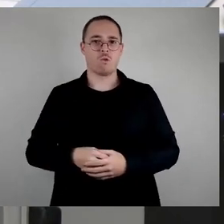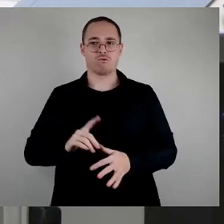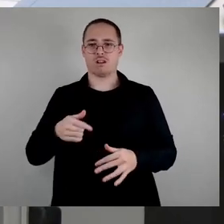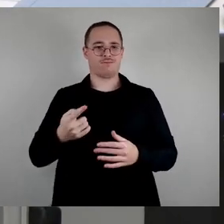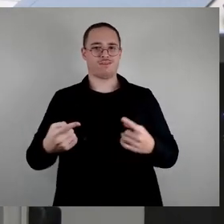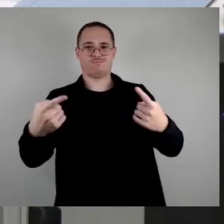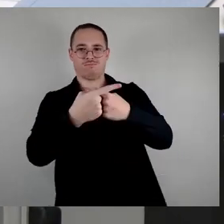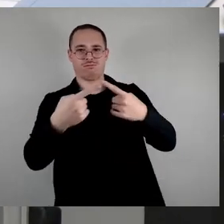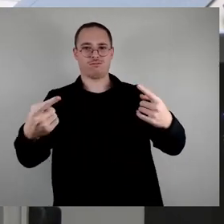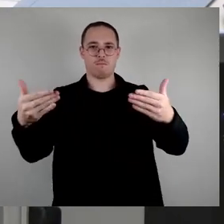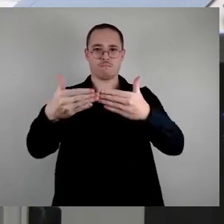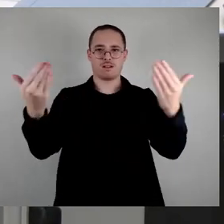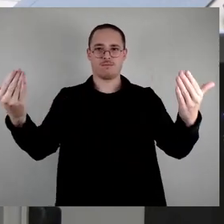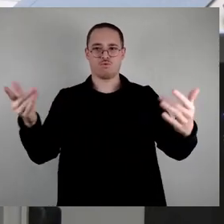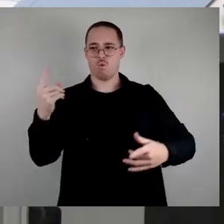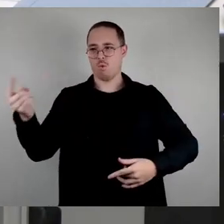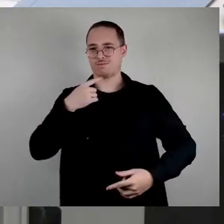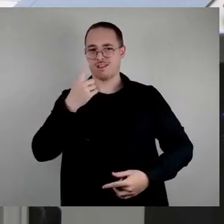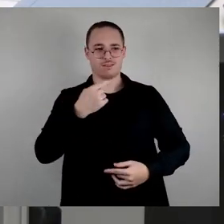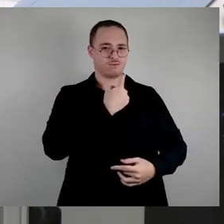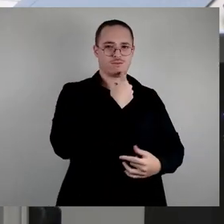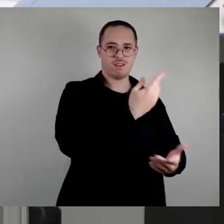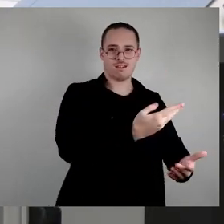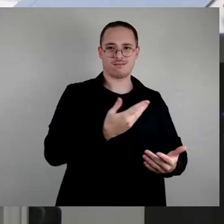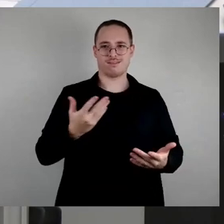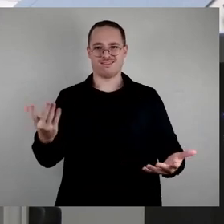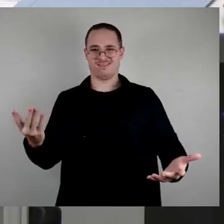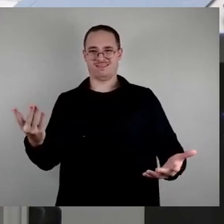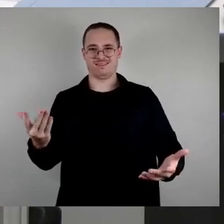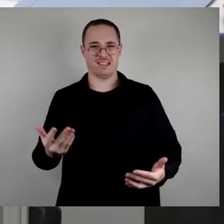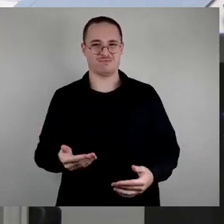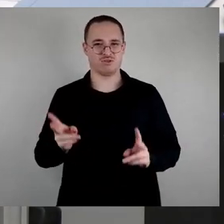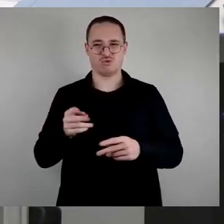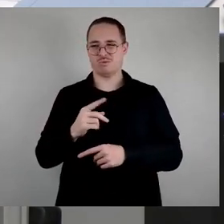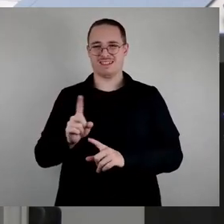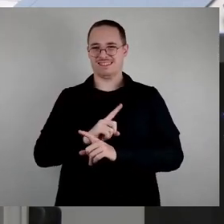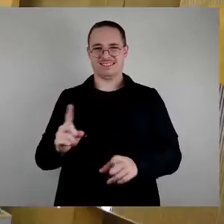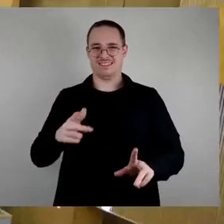gegensätzliche Aussagen darüber, wie sich die Essenanbieter verhalten, das finde ich unseriös. Ich danke für Ihre Aufmerksamkeit.